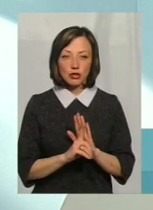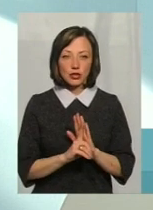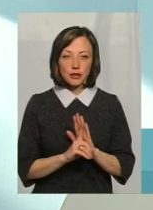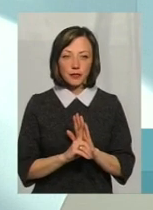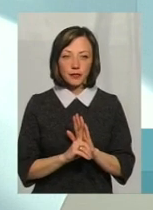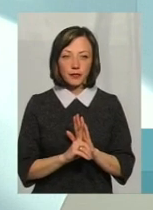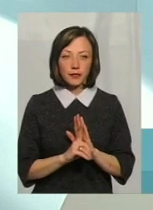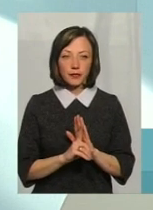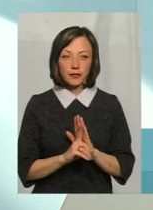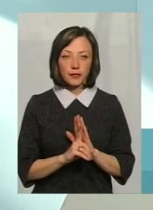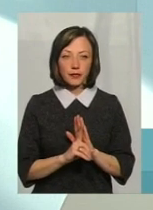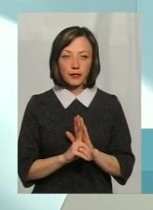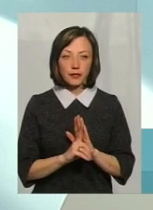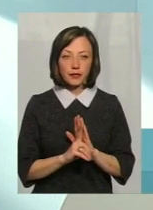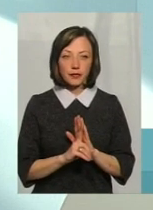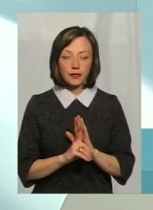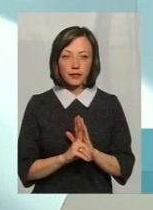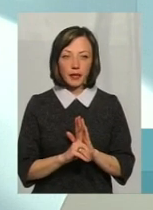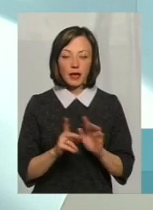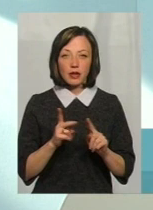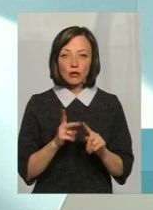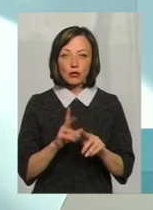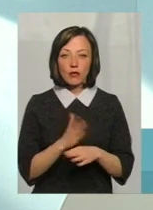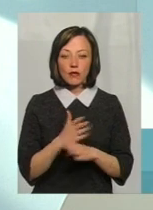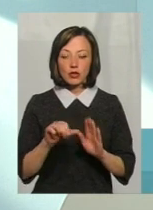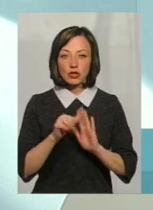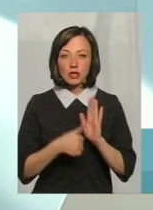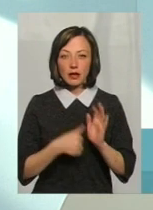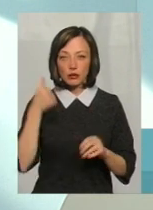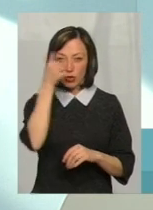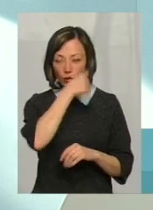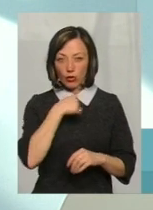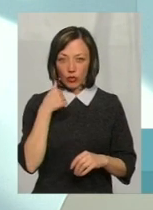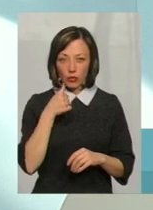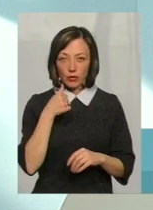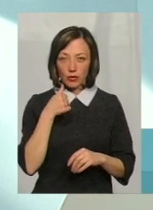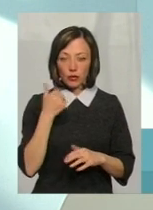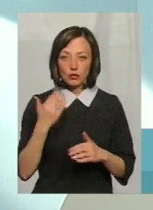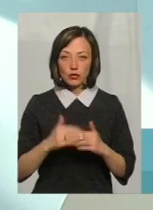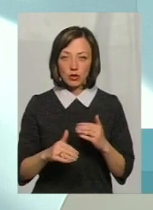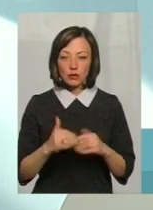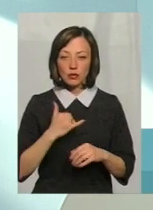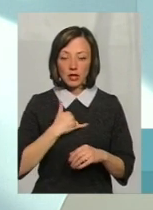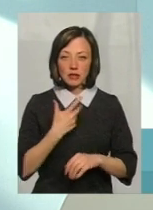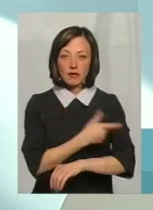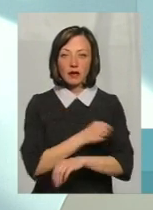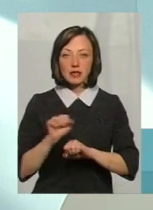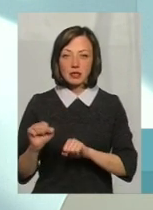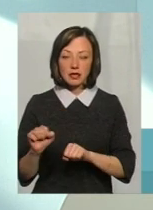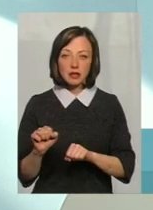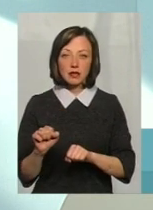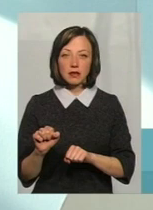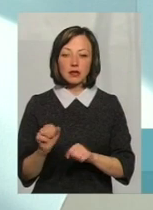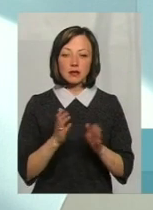з другої половини 16-го року, вже в нас вакцини поступають більш